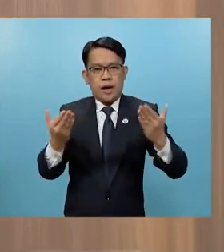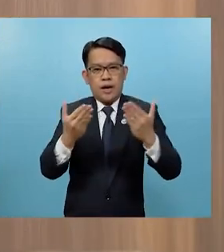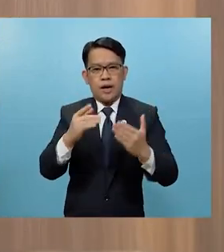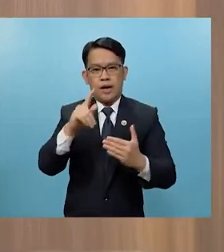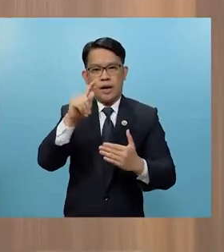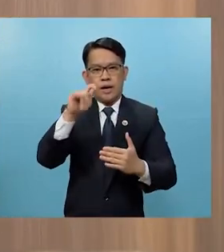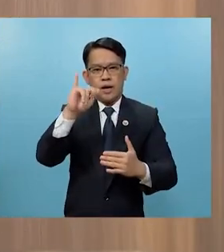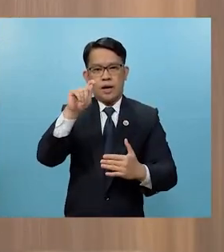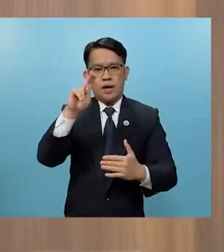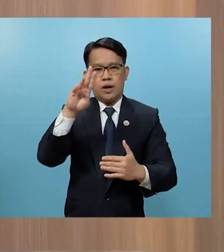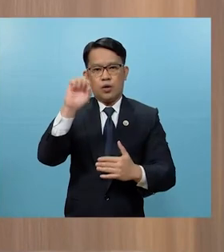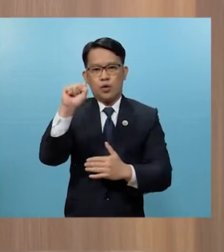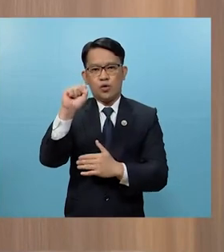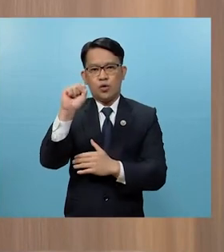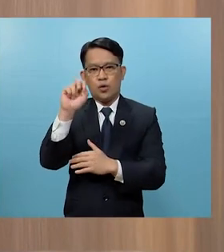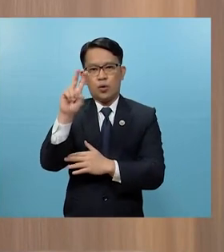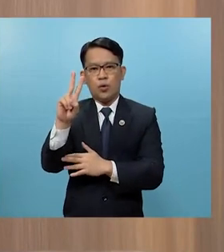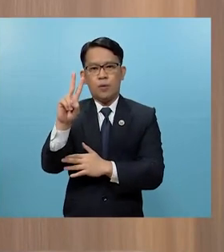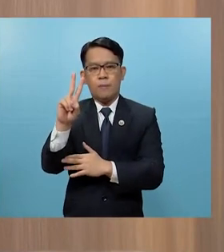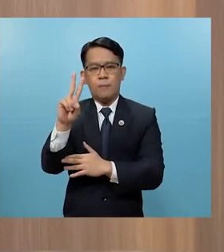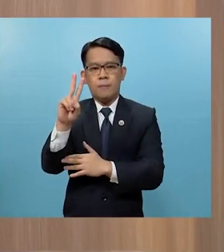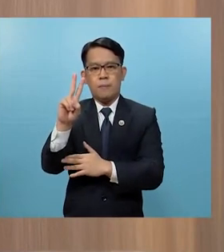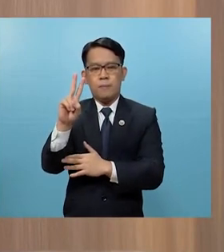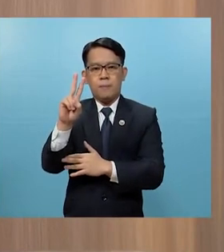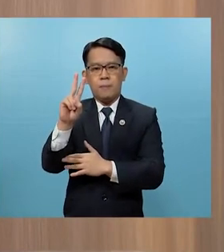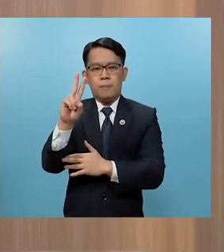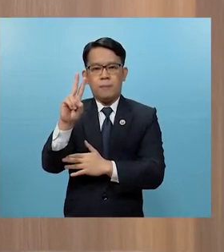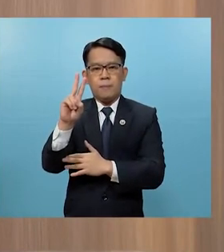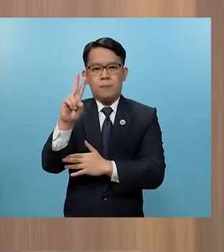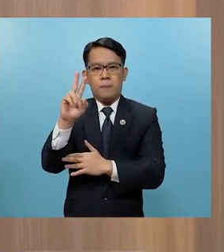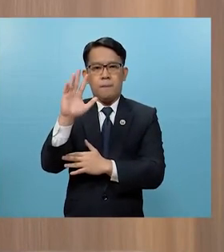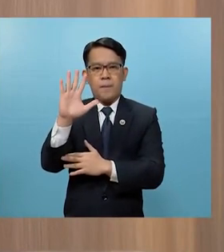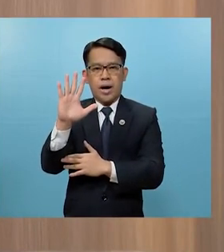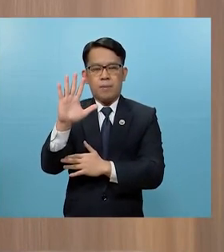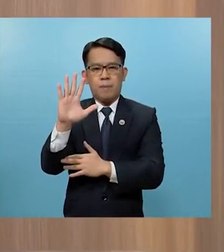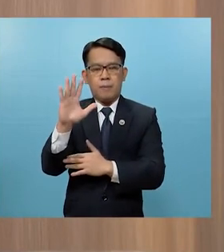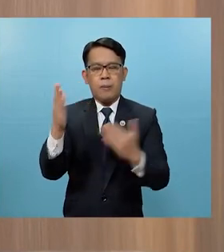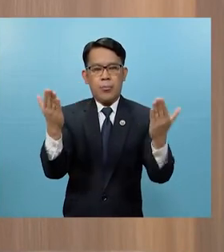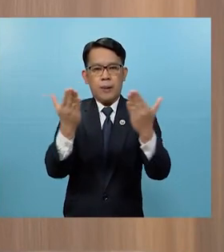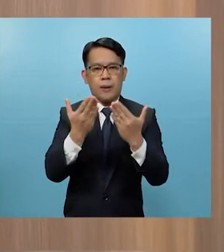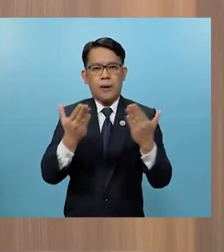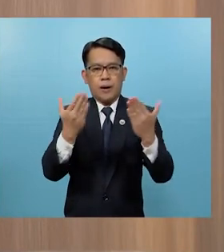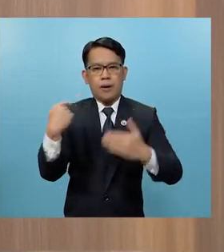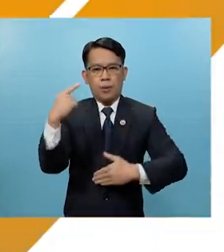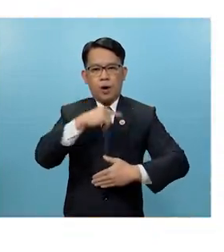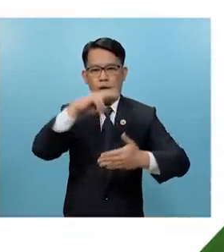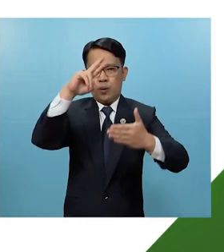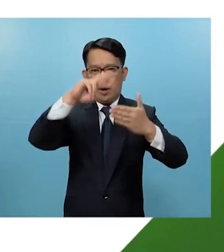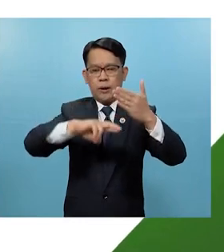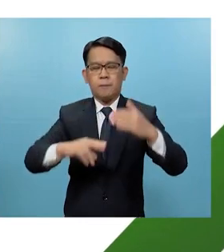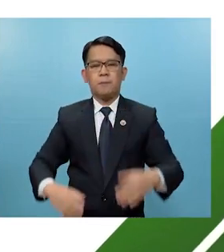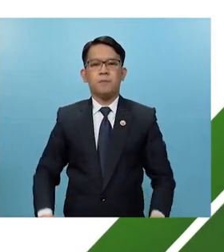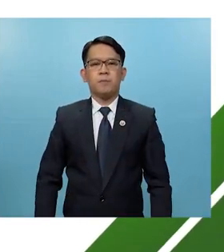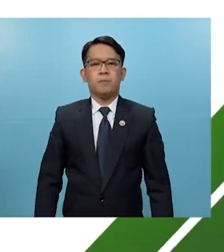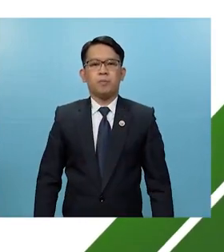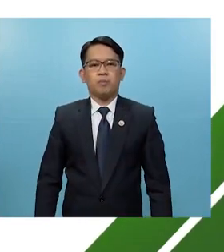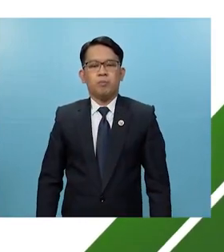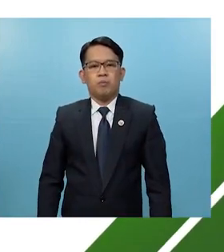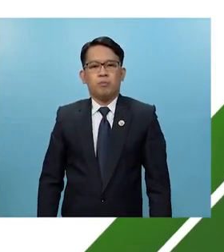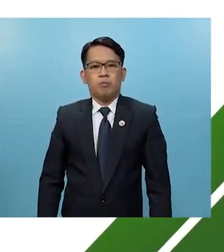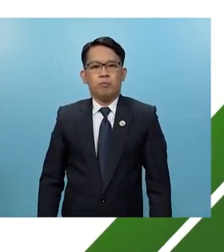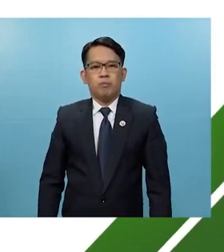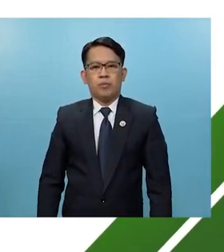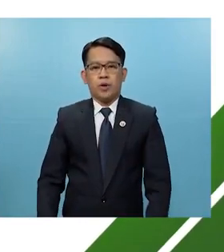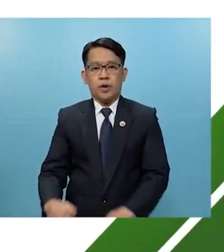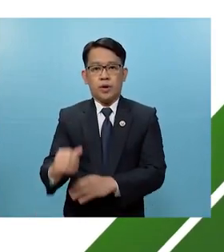Tito sa dos at cinco ganito po ang ating mababasa Ang